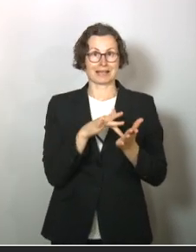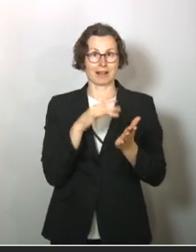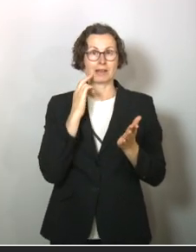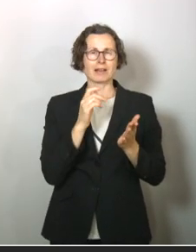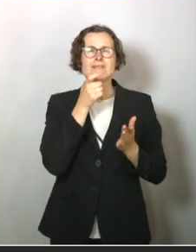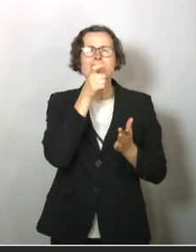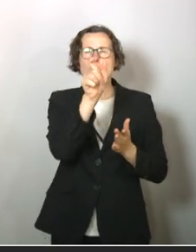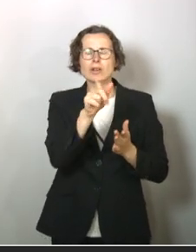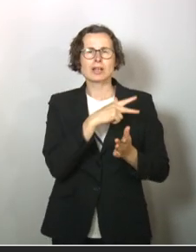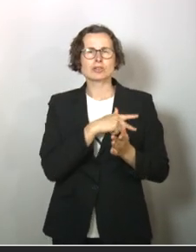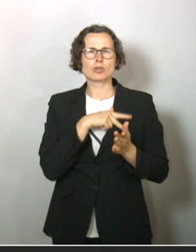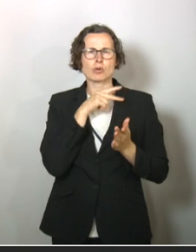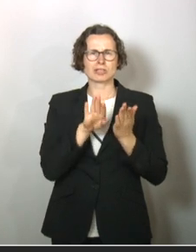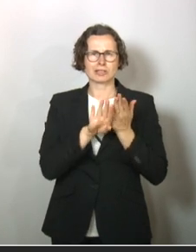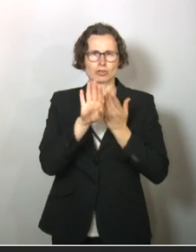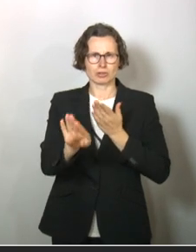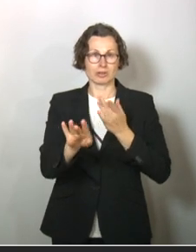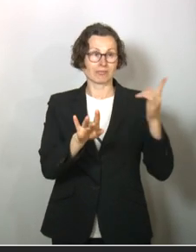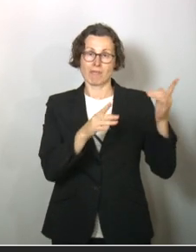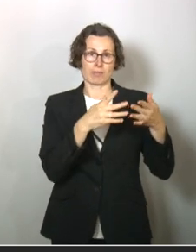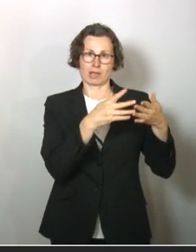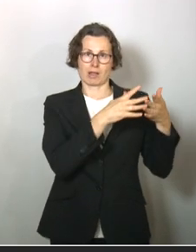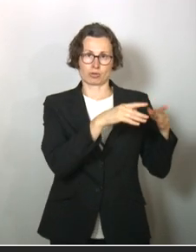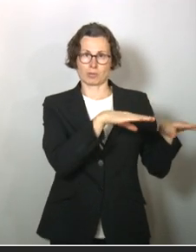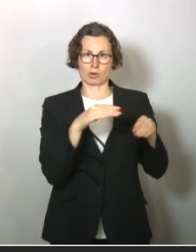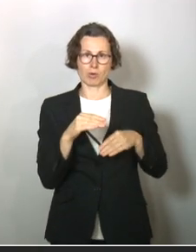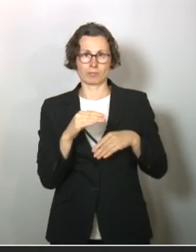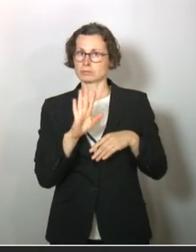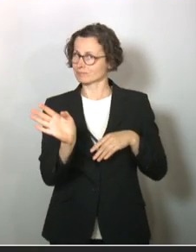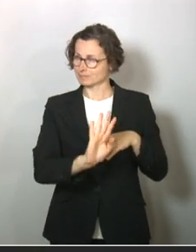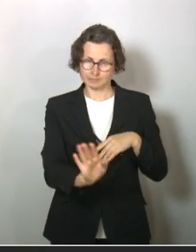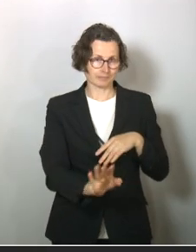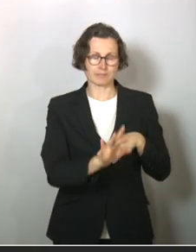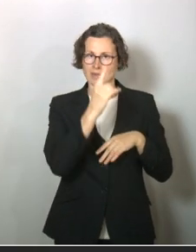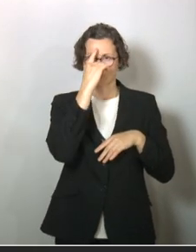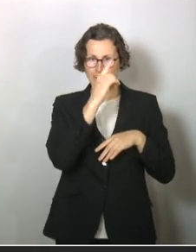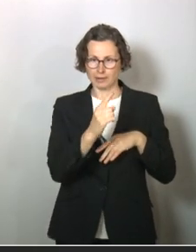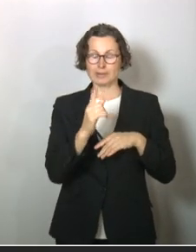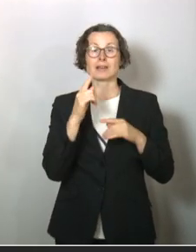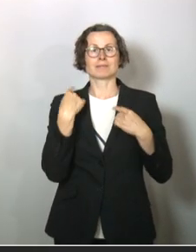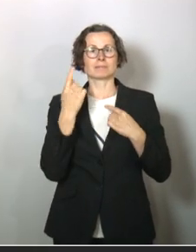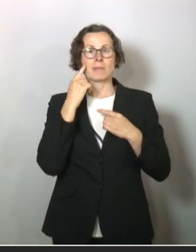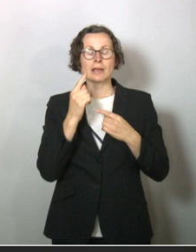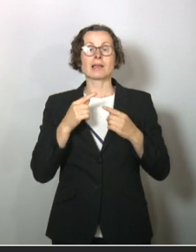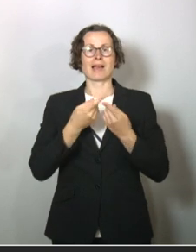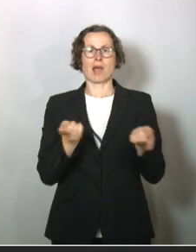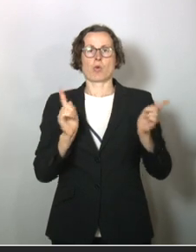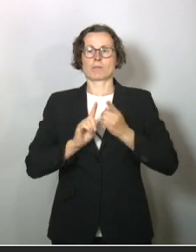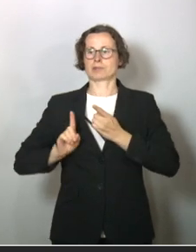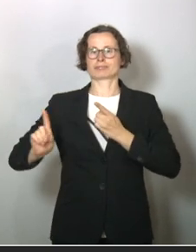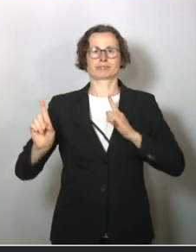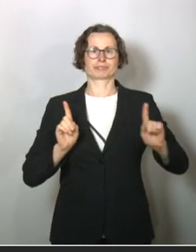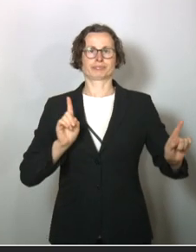Distancing. Unkritisch haben wir diesen Begriff aus dem Amerikanischen übernommen. Sondern gemeint war, wir halten räumliche Distanz